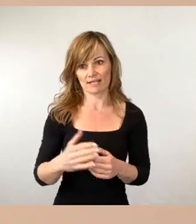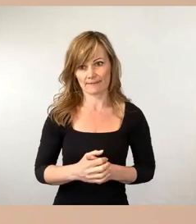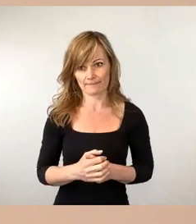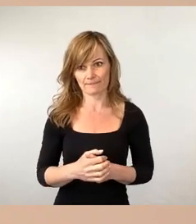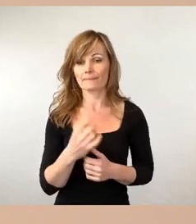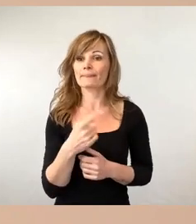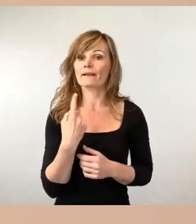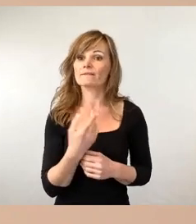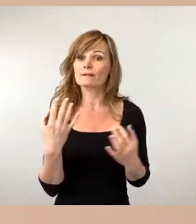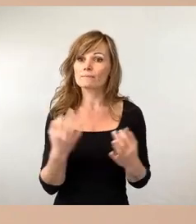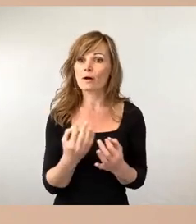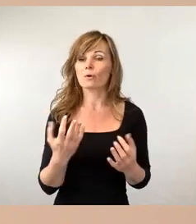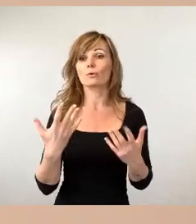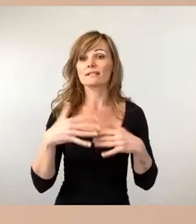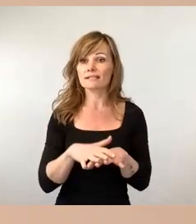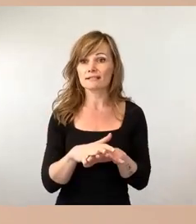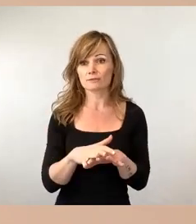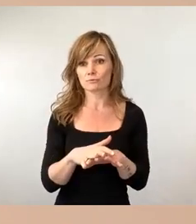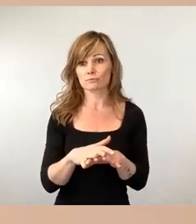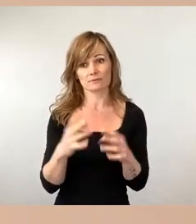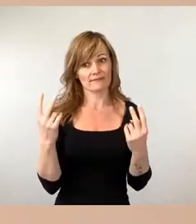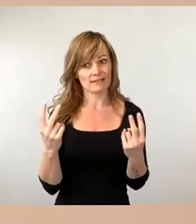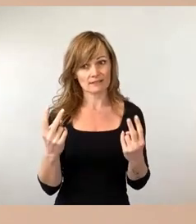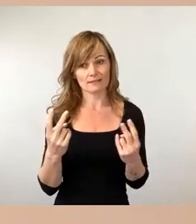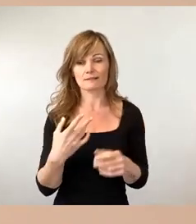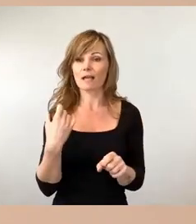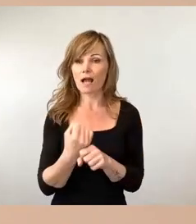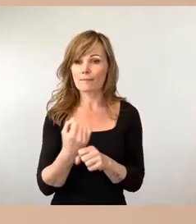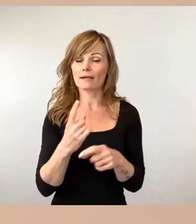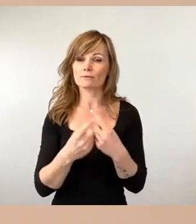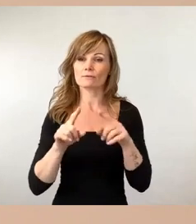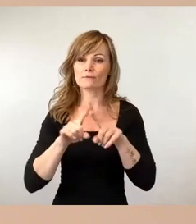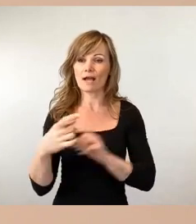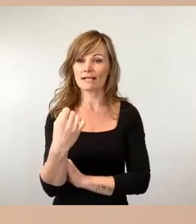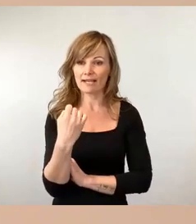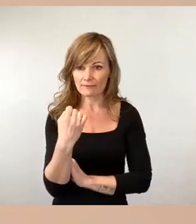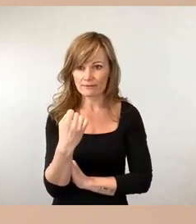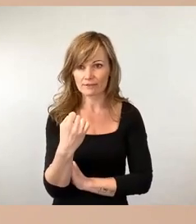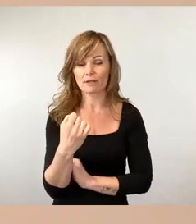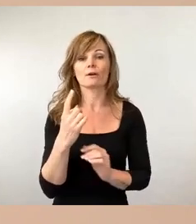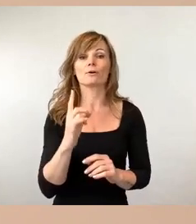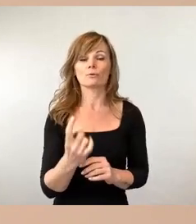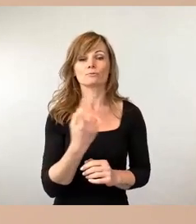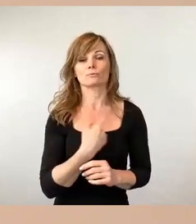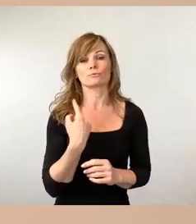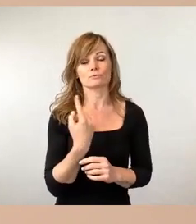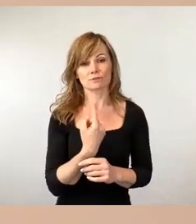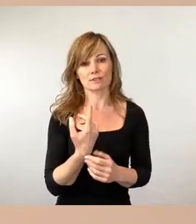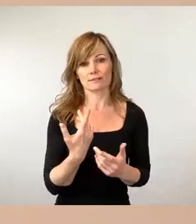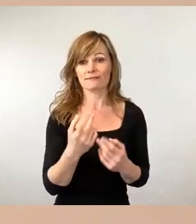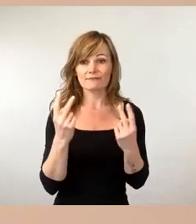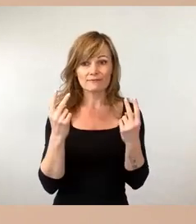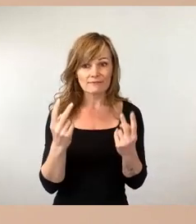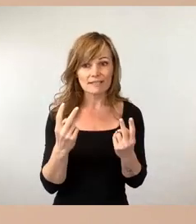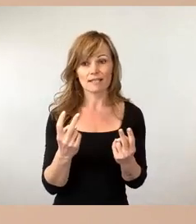angewiesen, das sind die Arbeits- und Fachkräfte, und wir werden unseren wichtigen Auftrag,